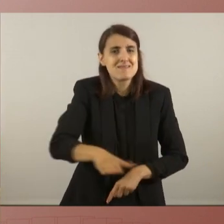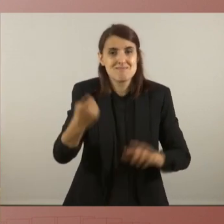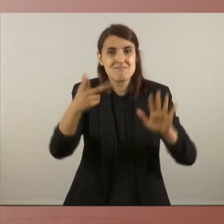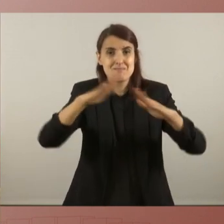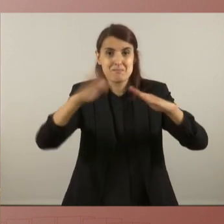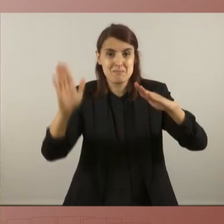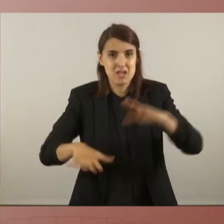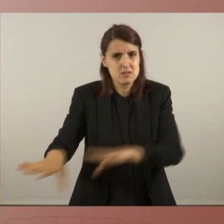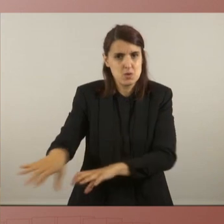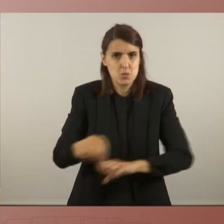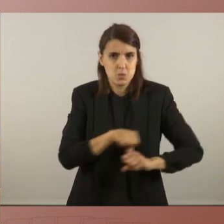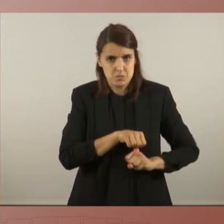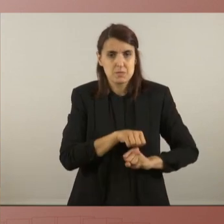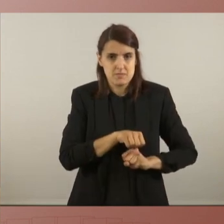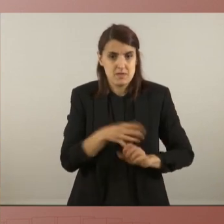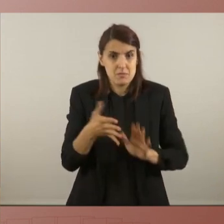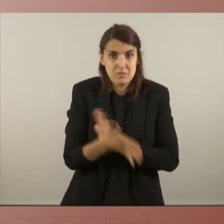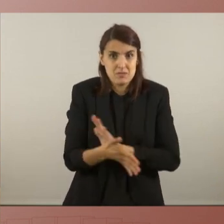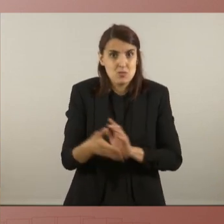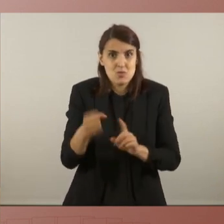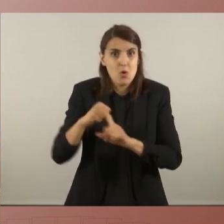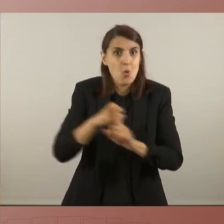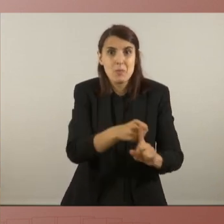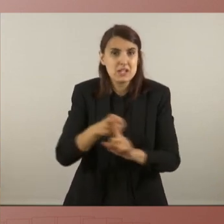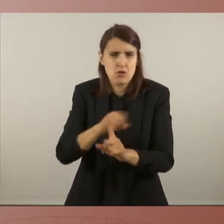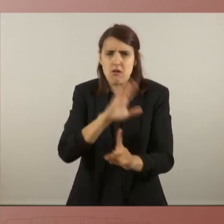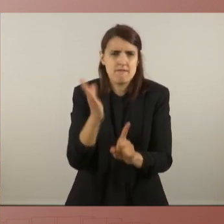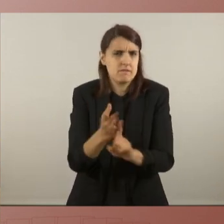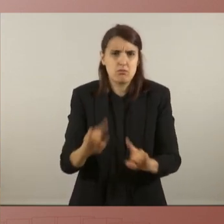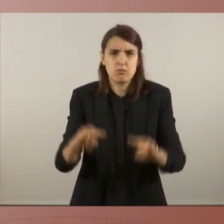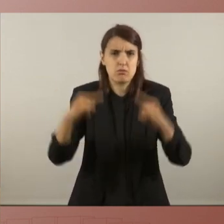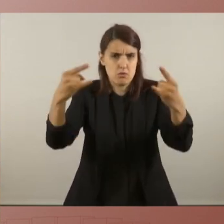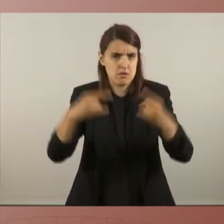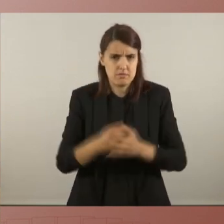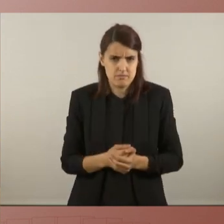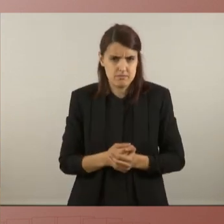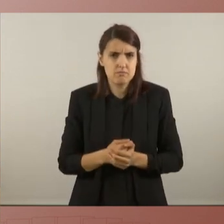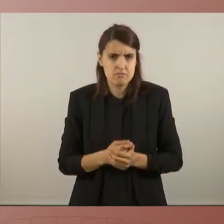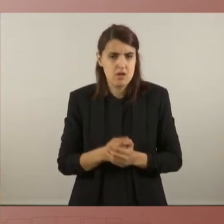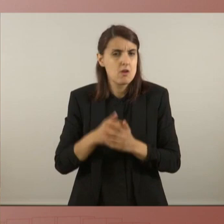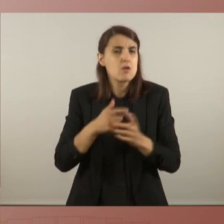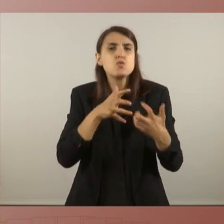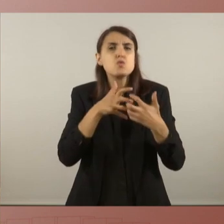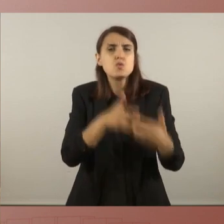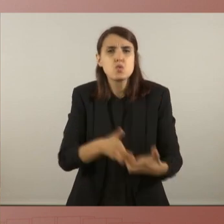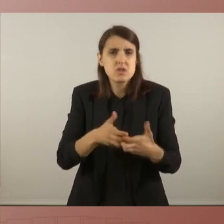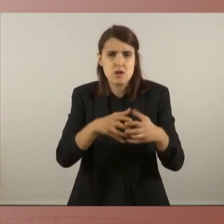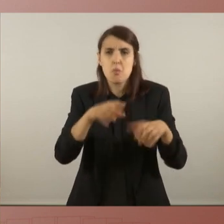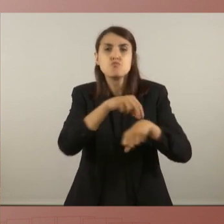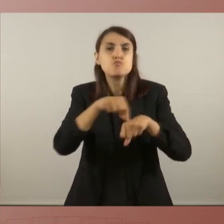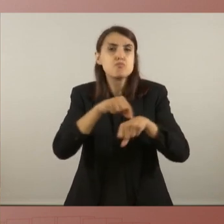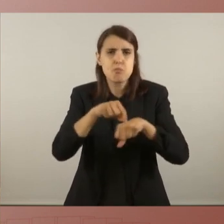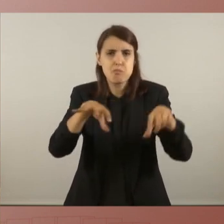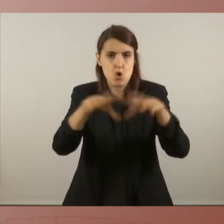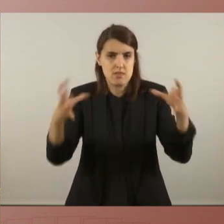els més violentats per tota aquesta operació de lluita geopolítica que prioritza una vegada més